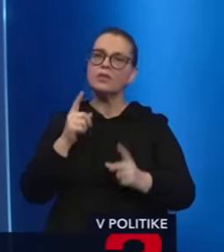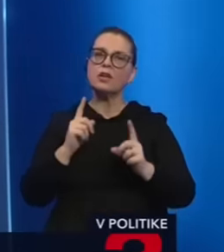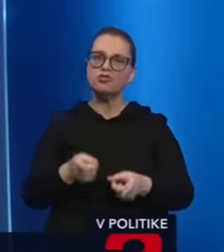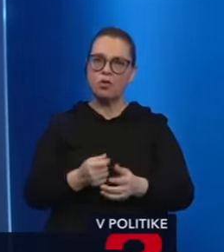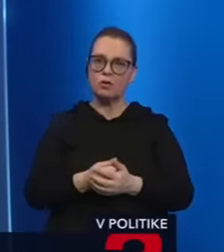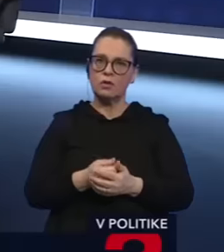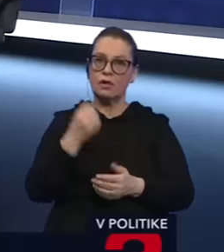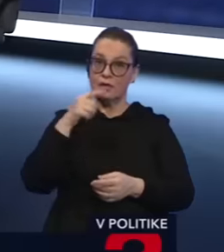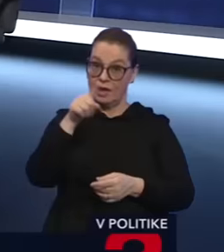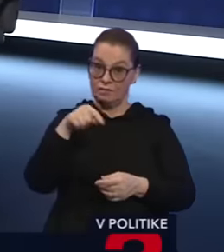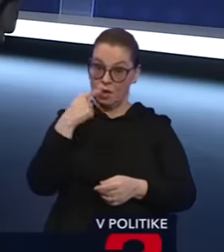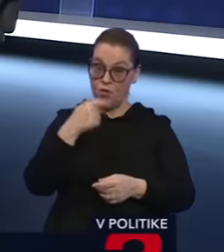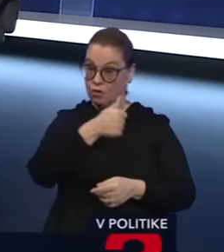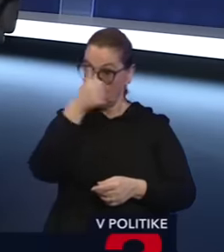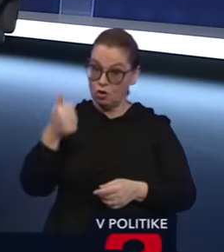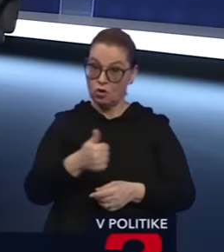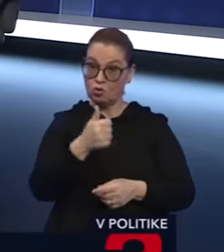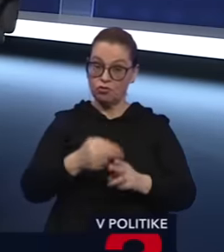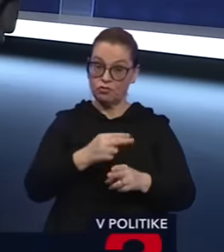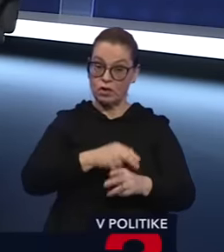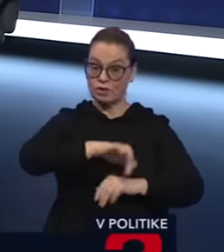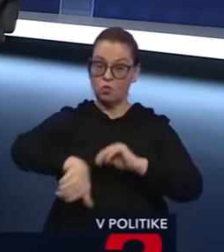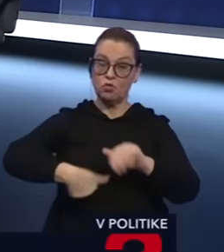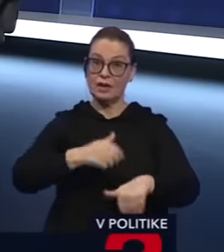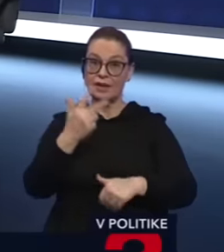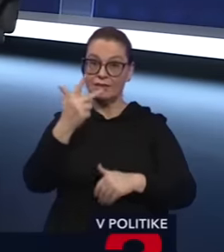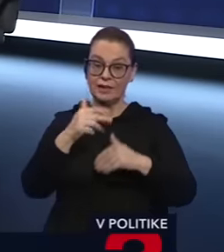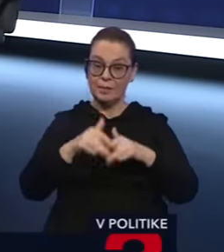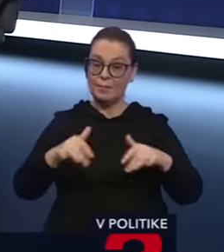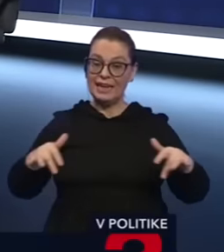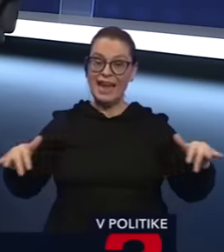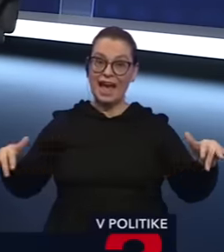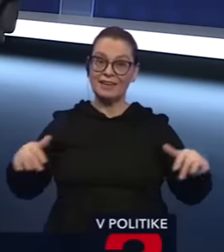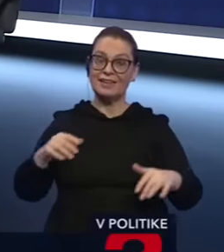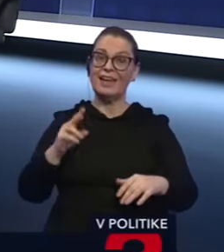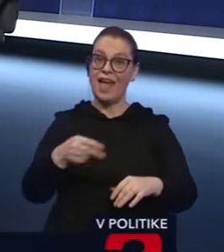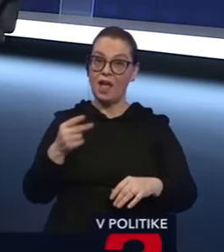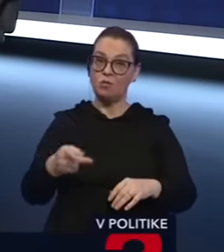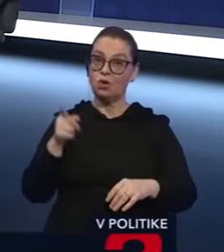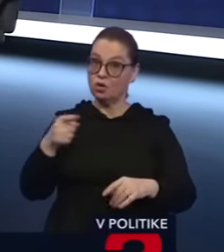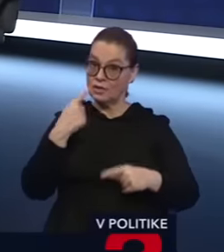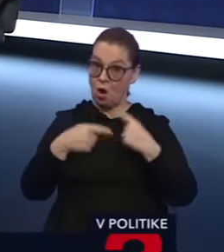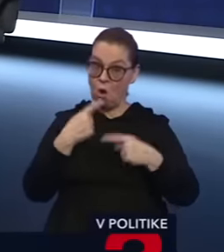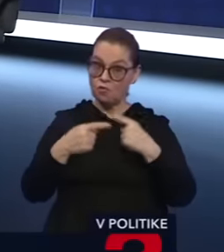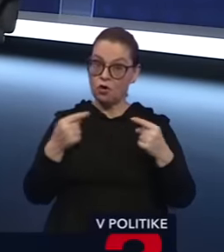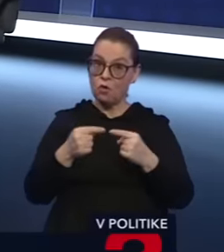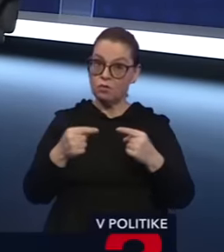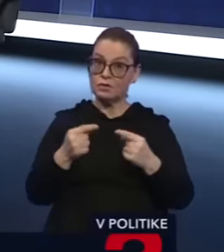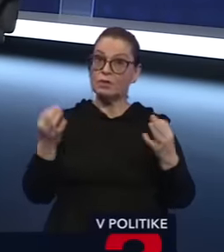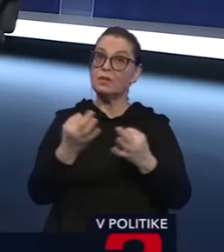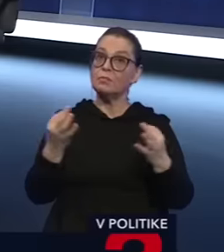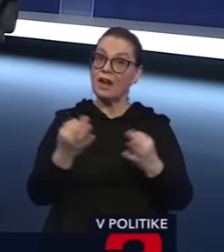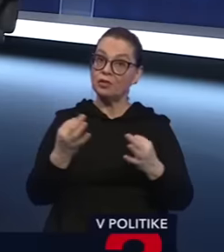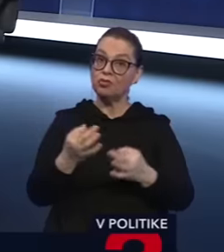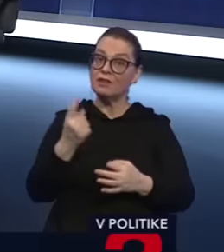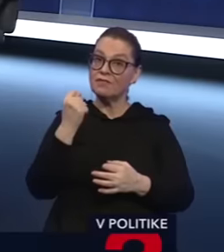ak ste tvrdili, že ročne sa v štáte ukradne 3 miliardy euróve, to bola agenda, ktorú ste tvrdili 10 rokov v opozícii, prečo ste toho FICA